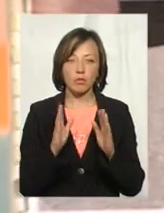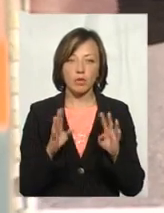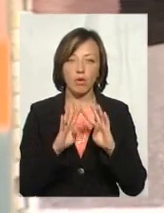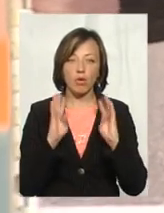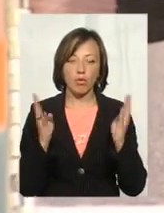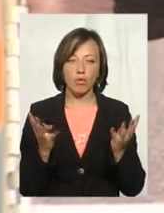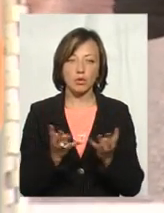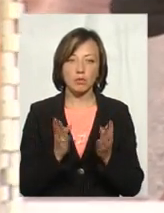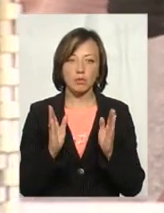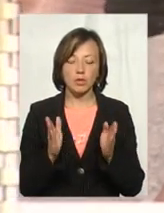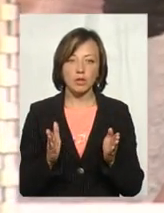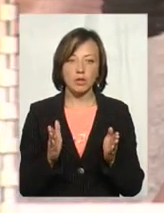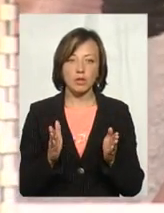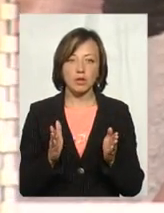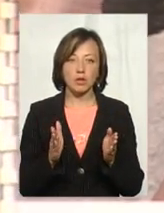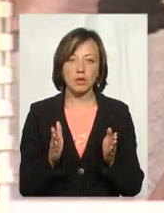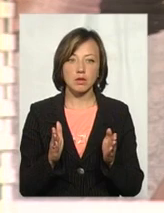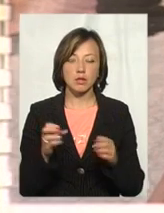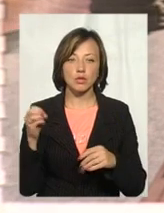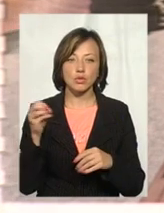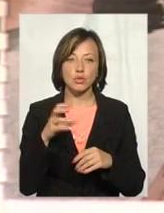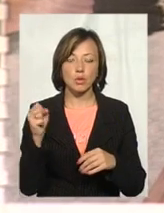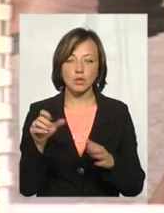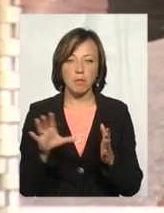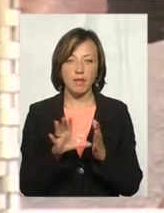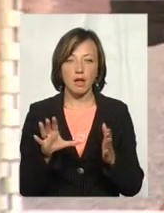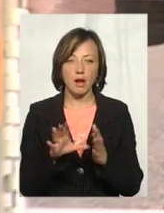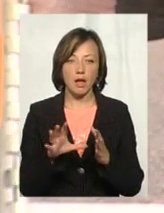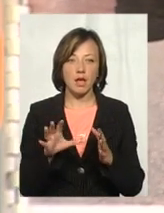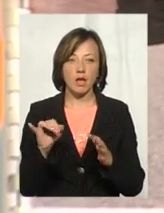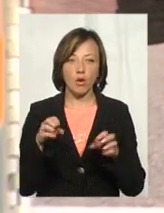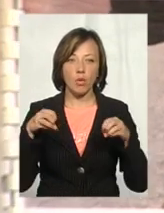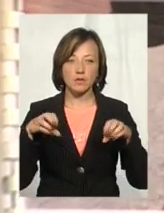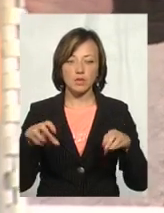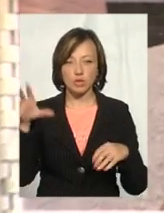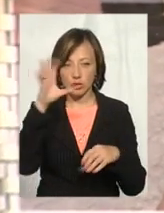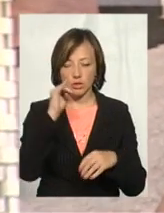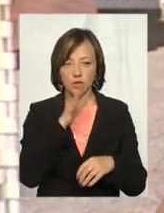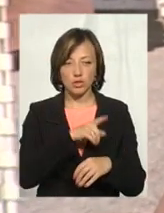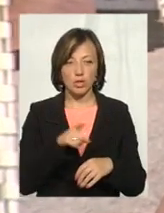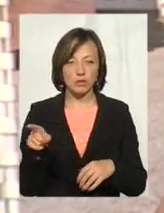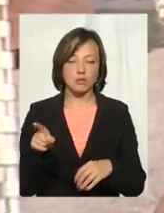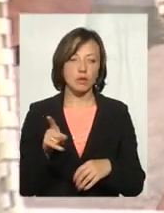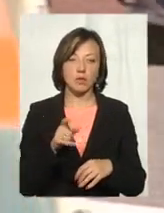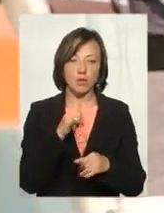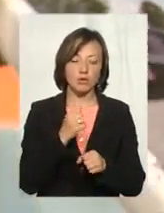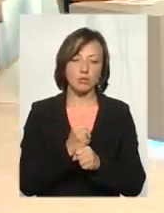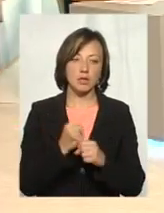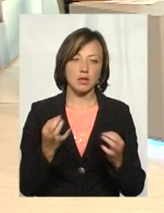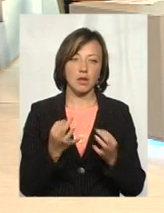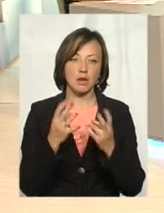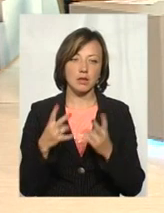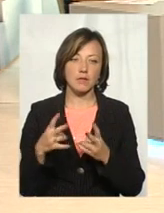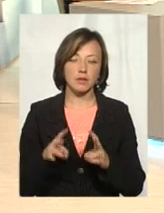огорожа. Огорожа буде стояти сонячні батареї і освітлення нічний час, для того, щоб там не могли зробити ніякої